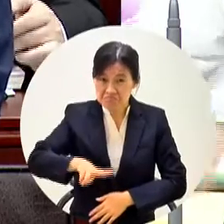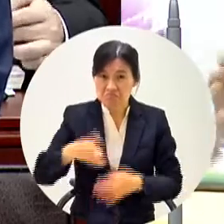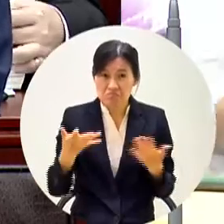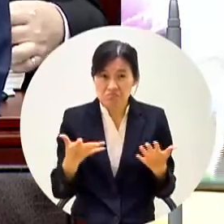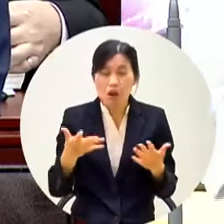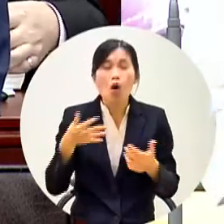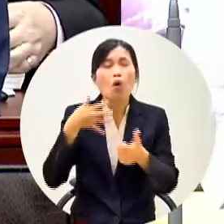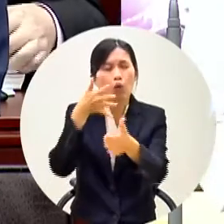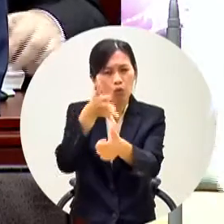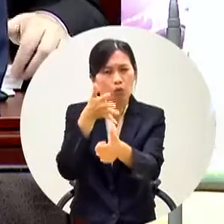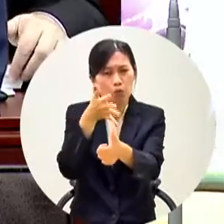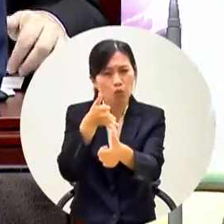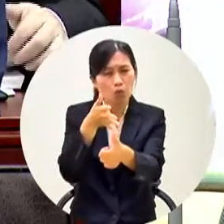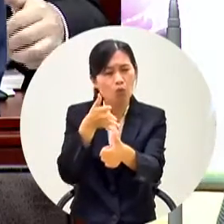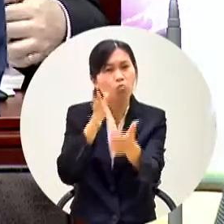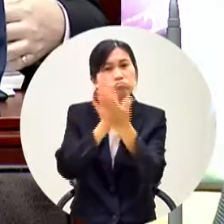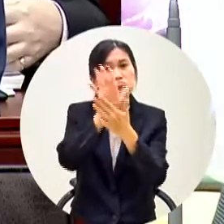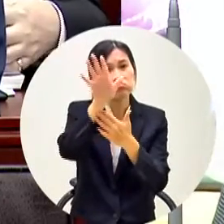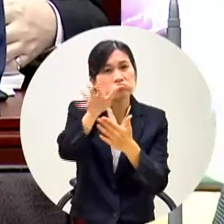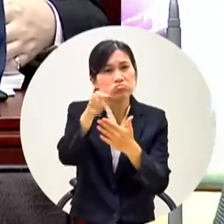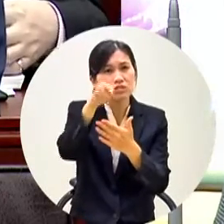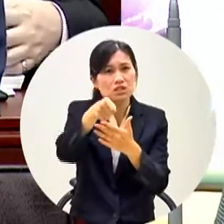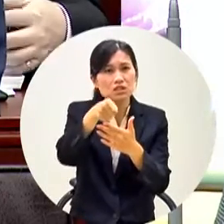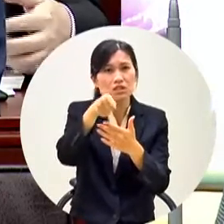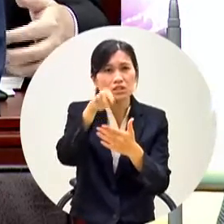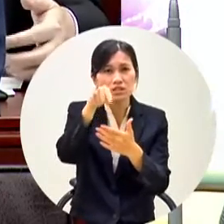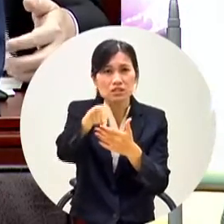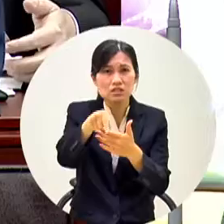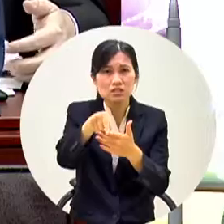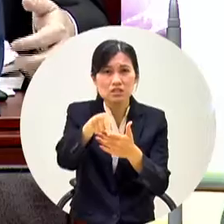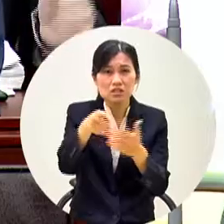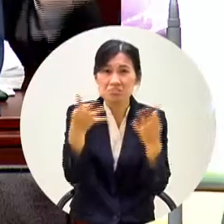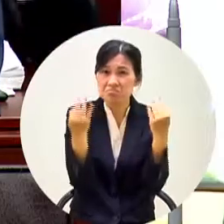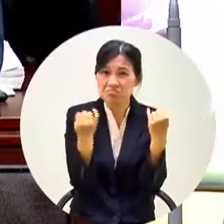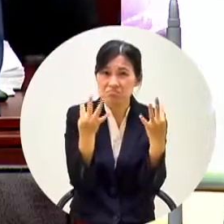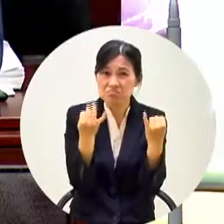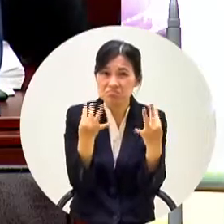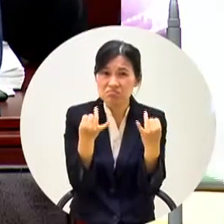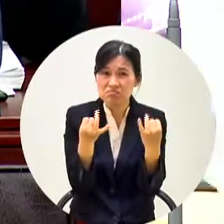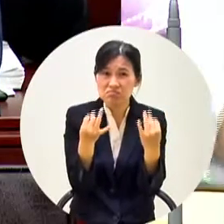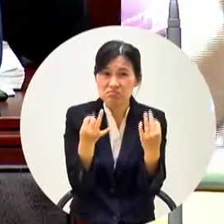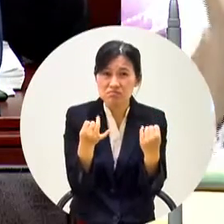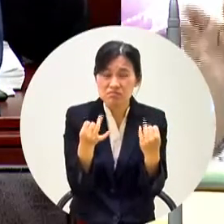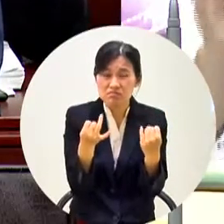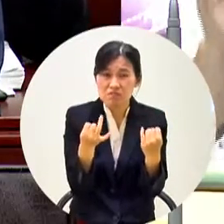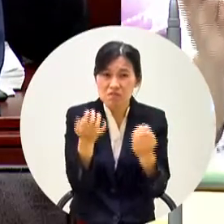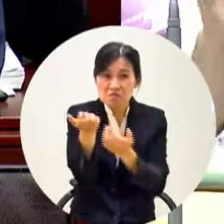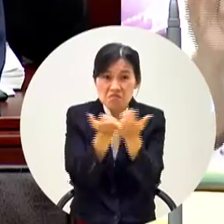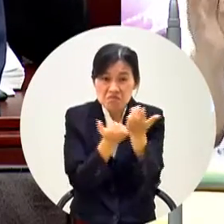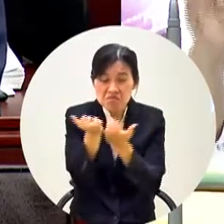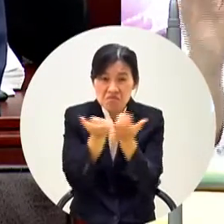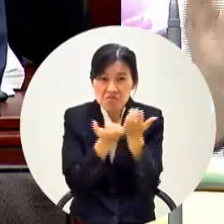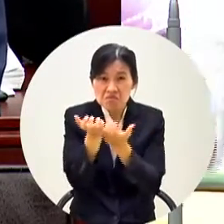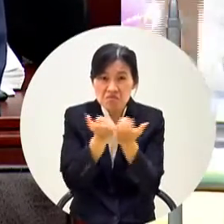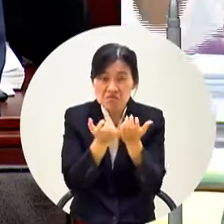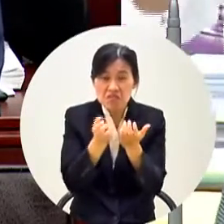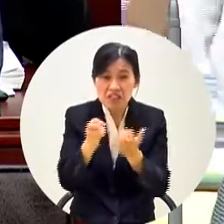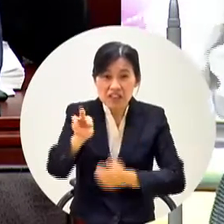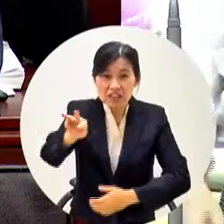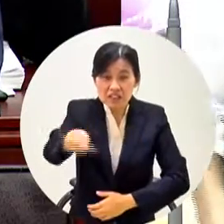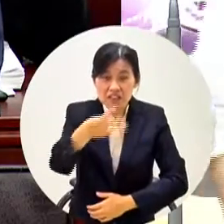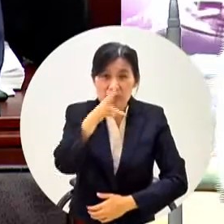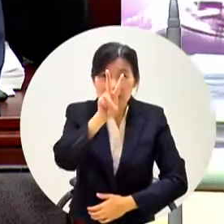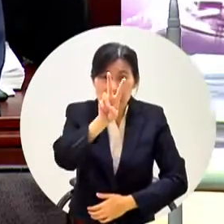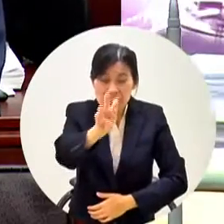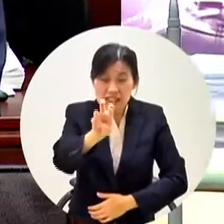長未來你們要把這個數量也是拆為324標秒